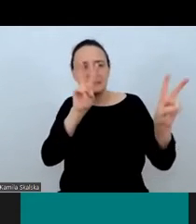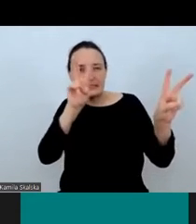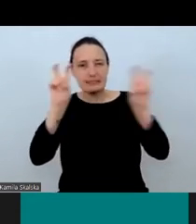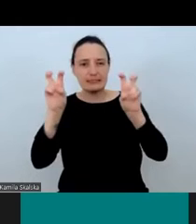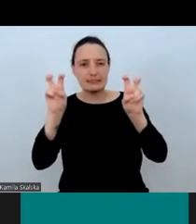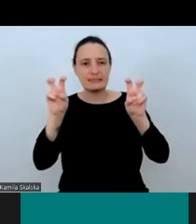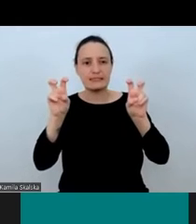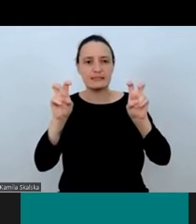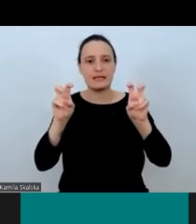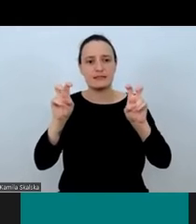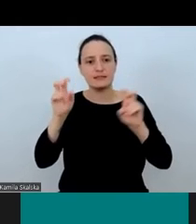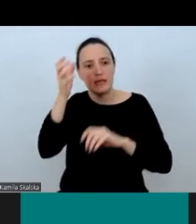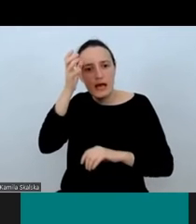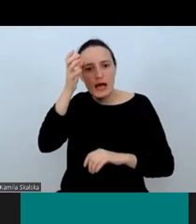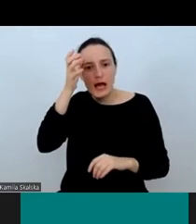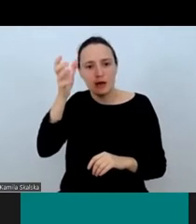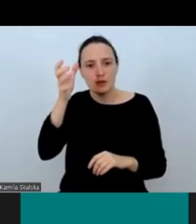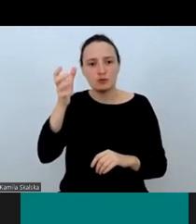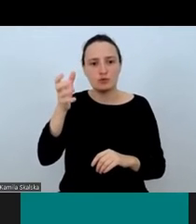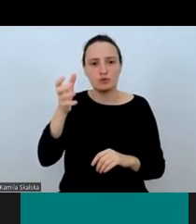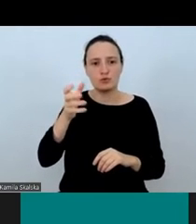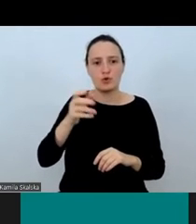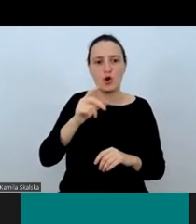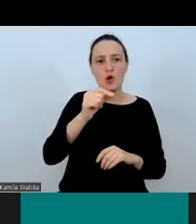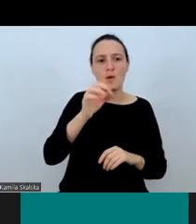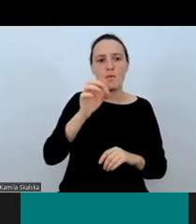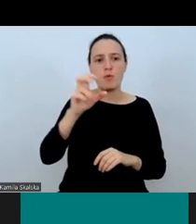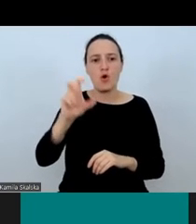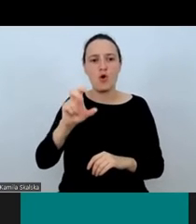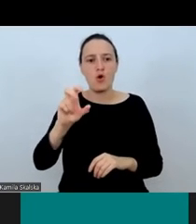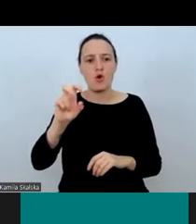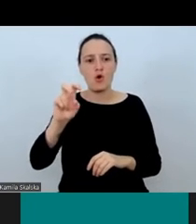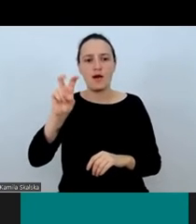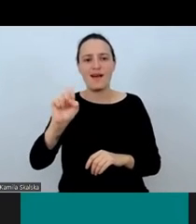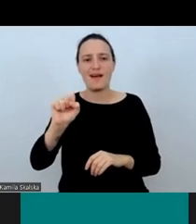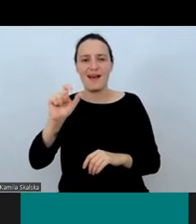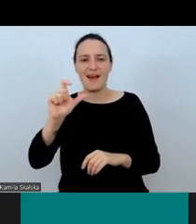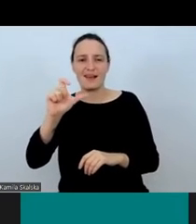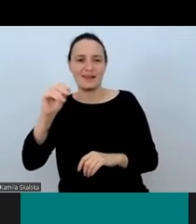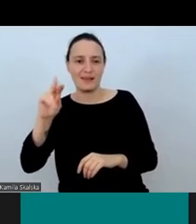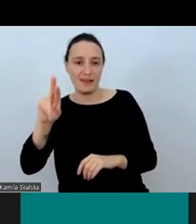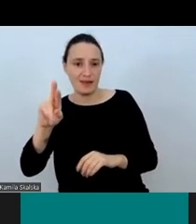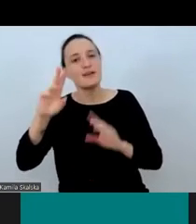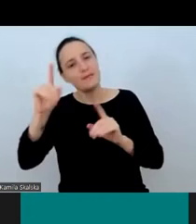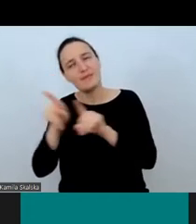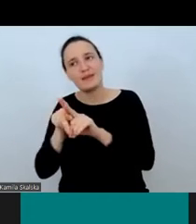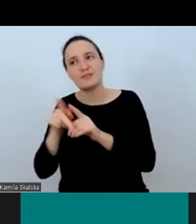Hackera, który powołuje się tutaj na Kadego. Ważne jest, żeby